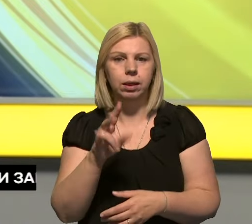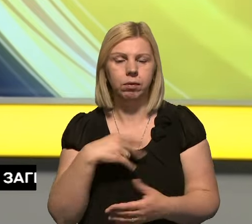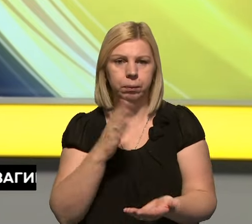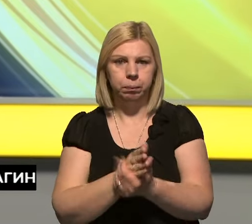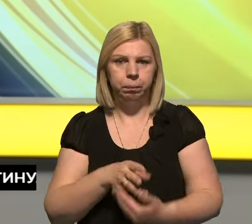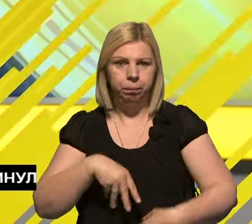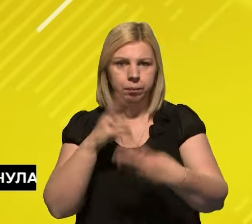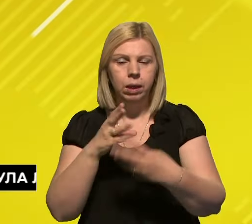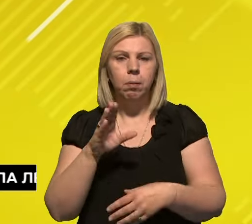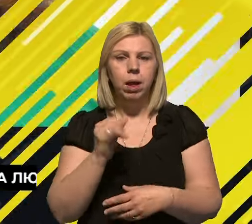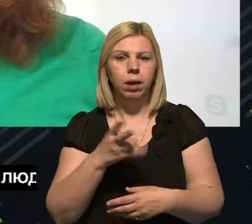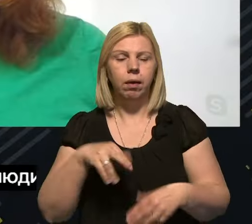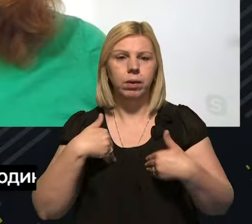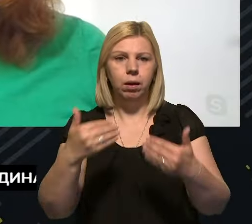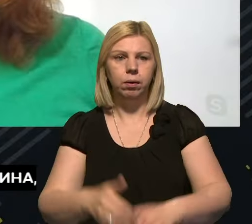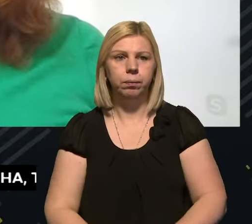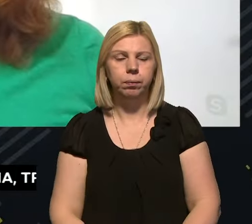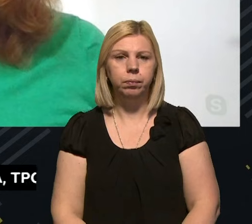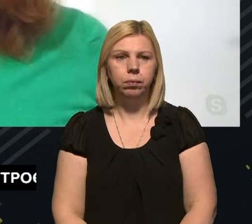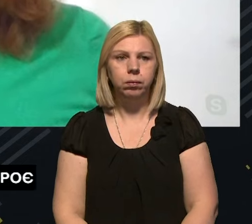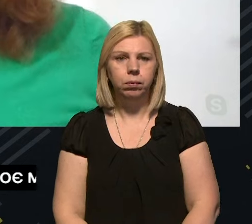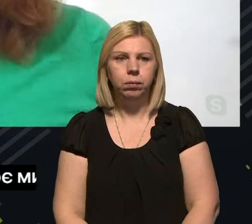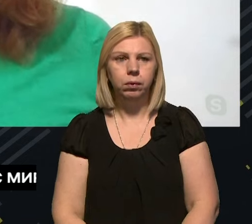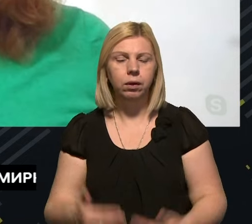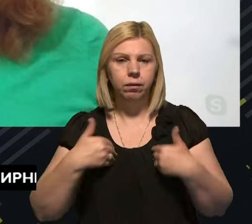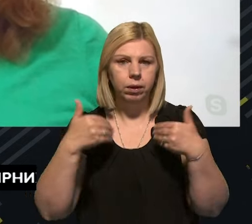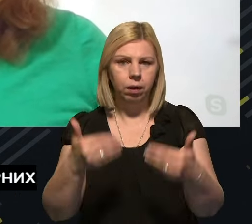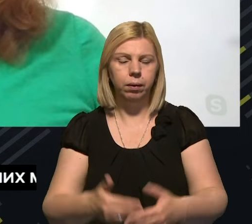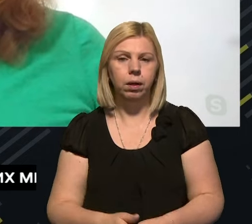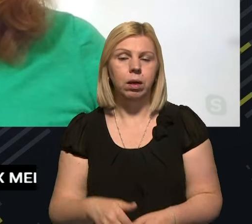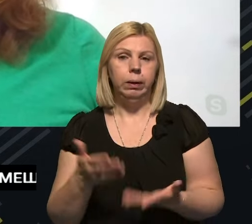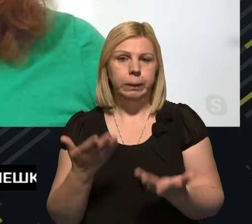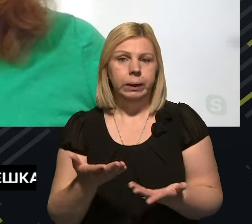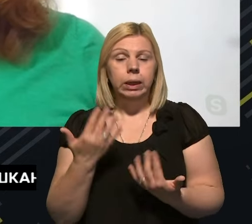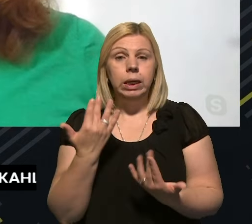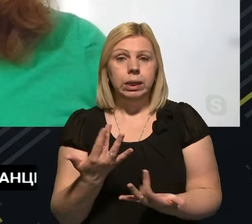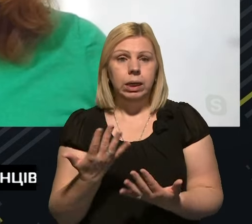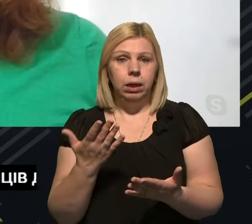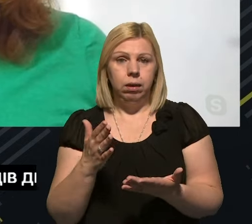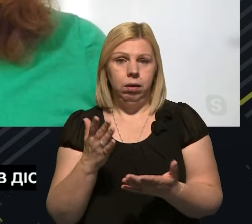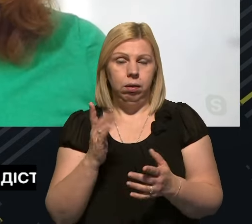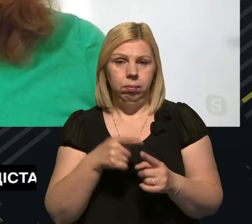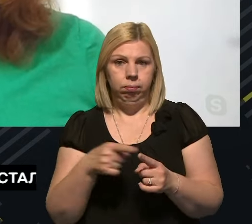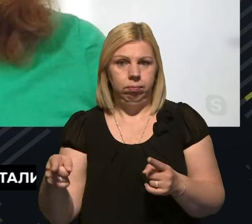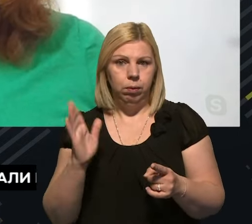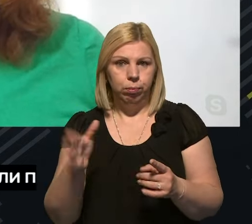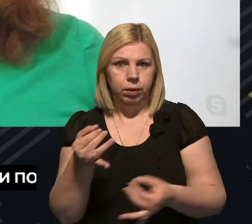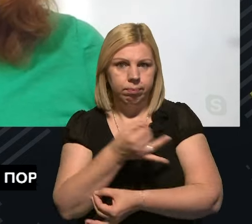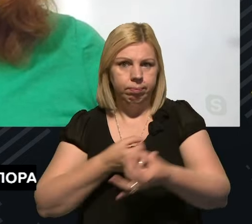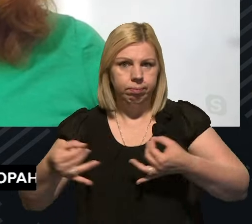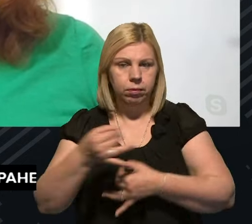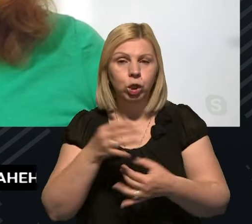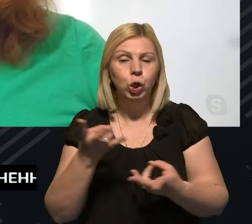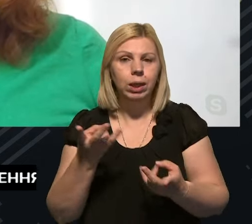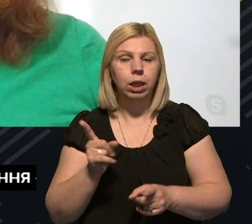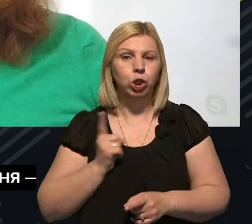прямому зв'язку. Пані Марія, вітаємо. Вітаю. Вітаю. Наскільки тривалими будуть ці переговори, чого